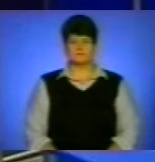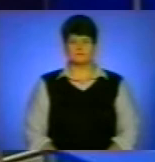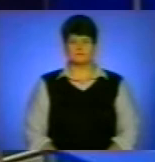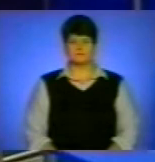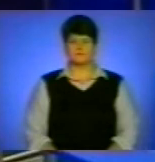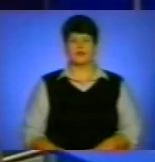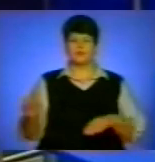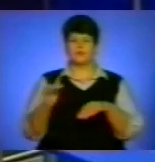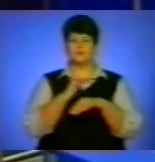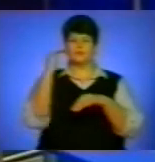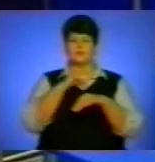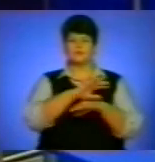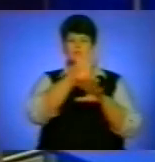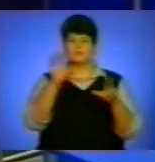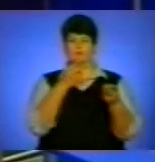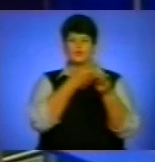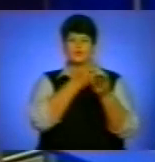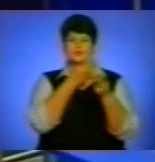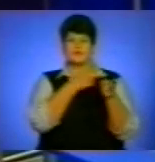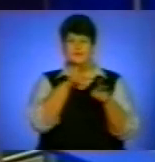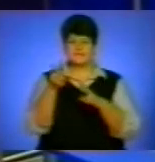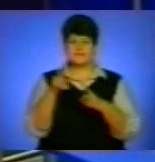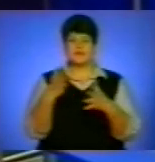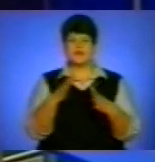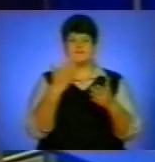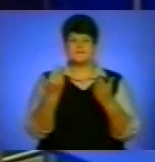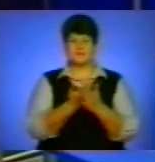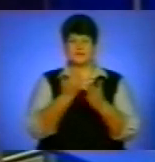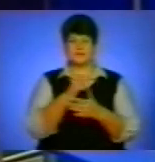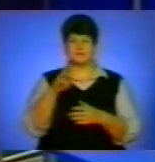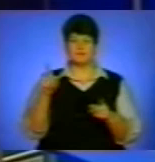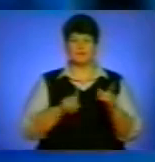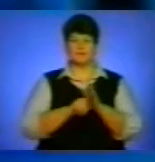Доброго вечора усім, хто дивиться Вісті ТТБ. Спочатку коротко про головне.